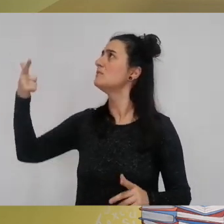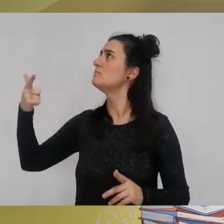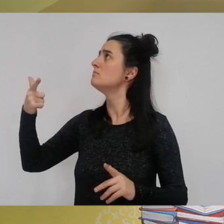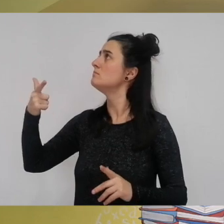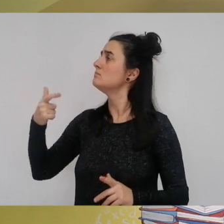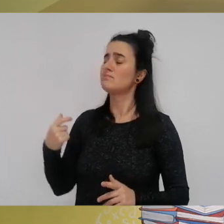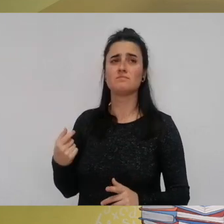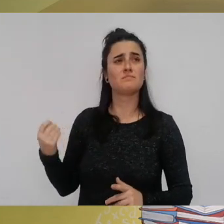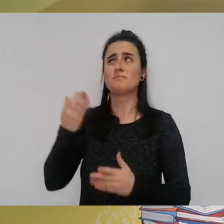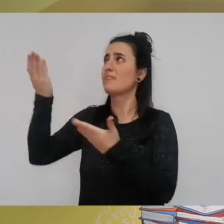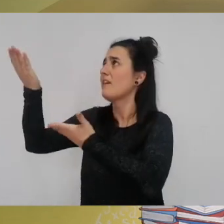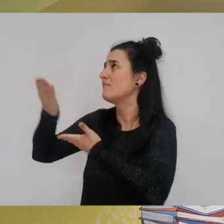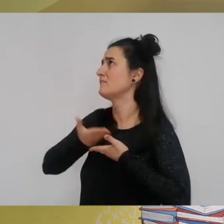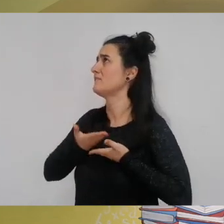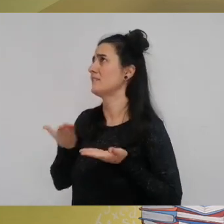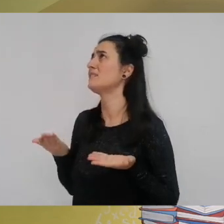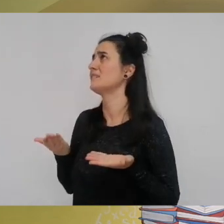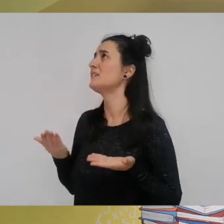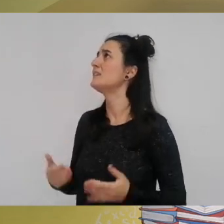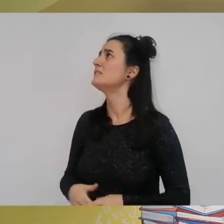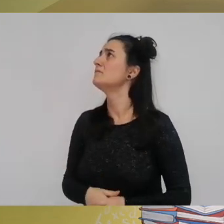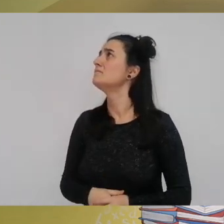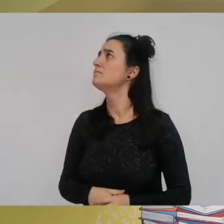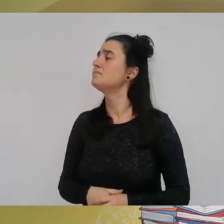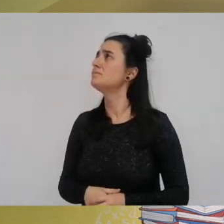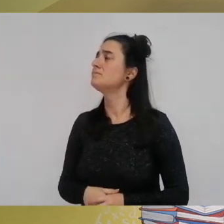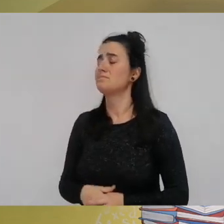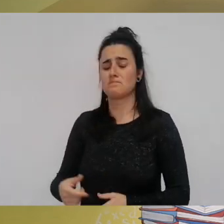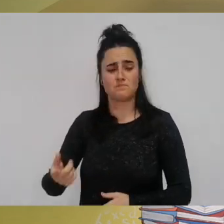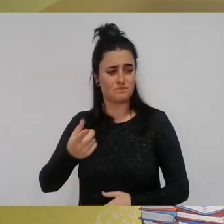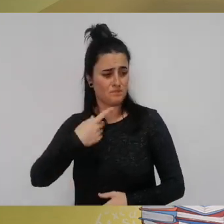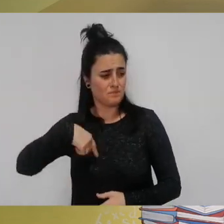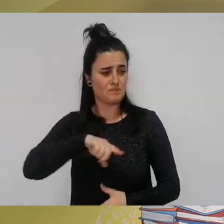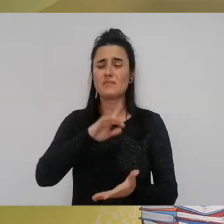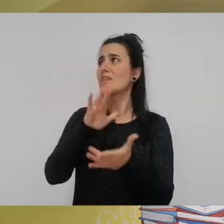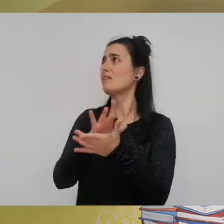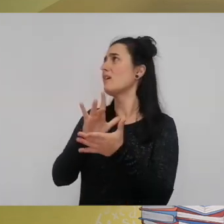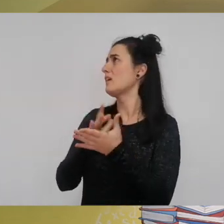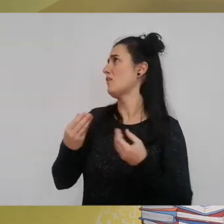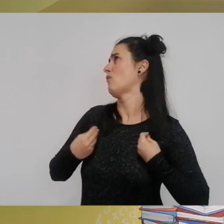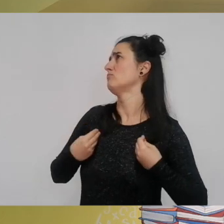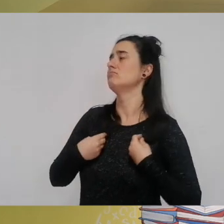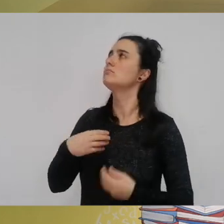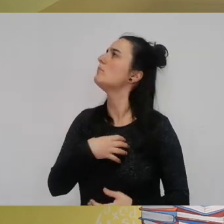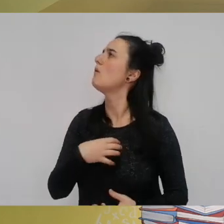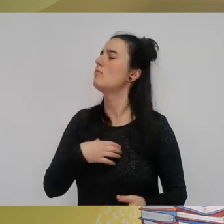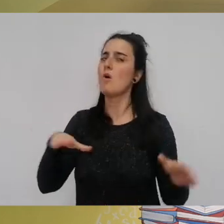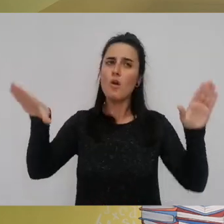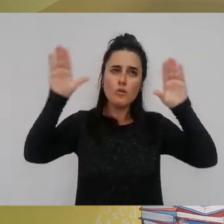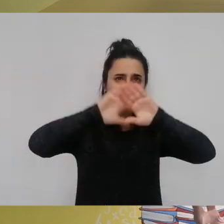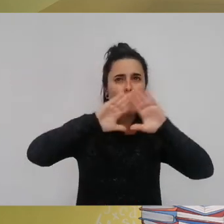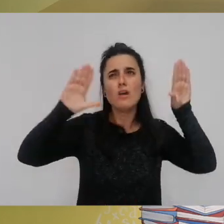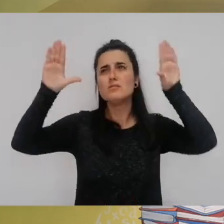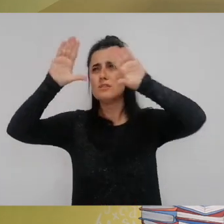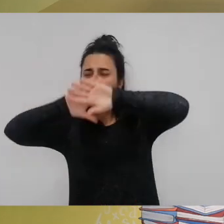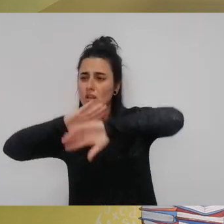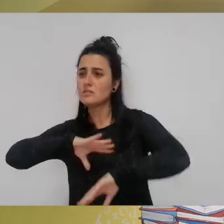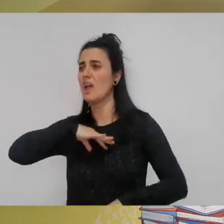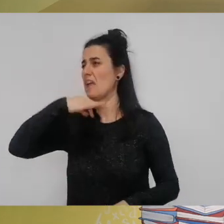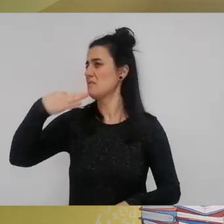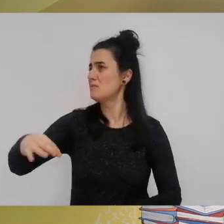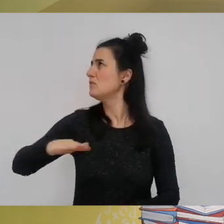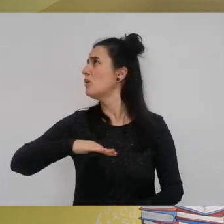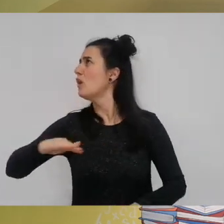eguzki lagundu egin behar gaituzu ezin gara laxai dizi gauero gauero gaueko guztiak